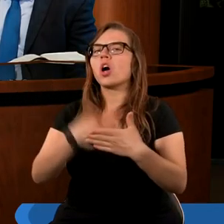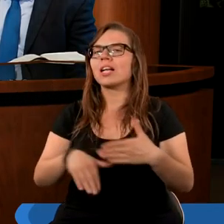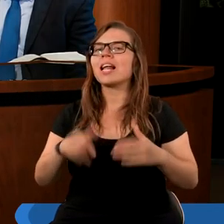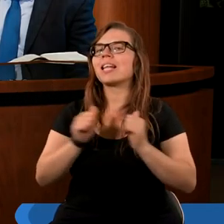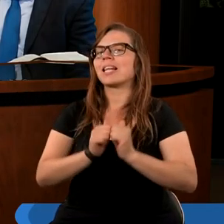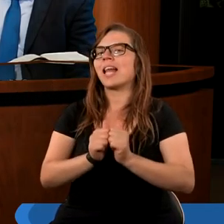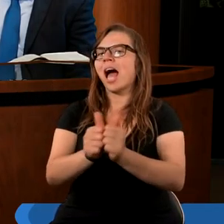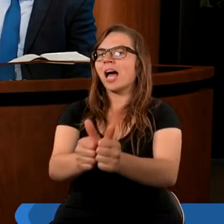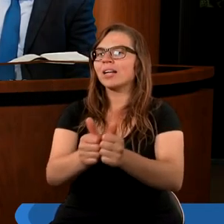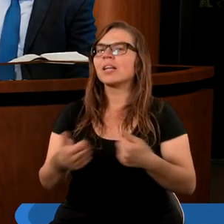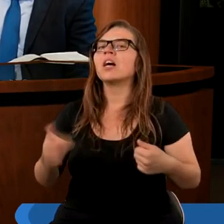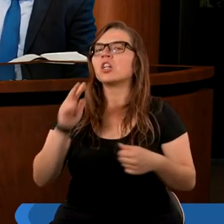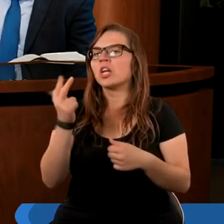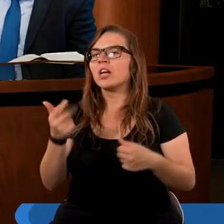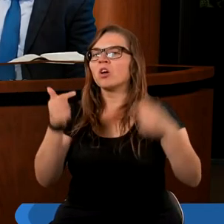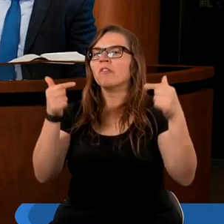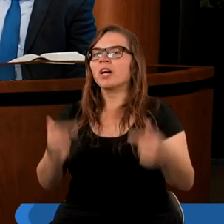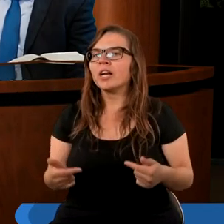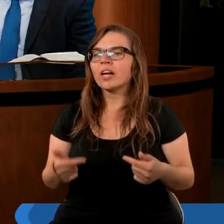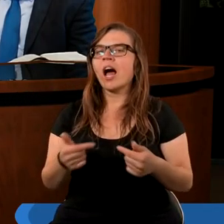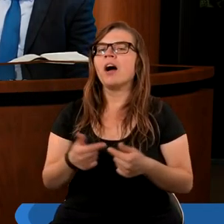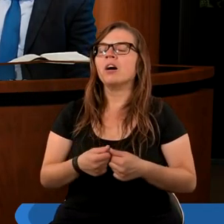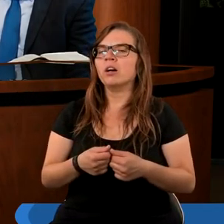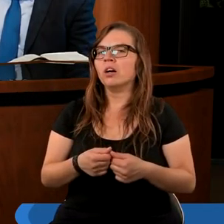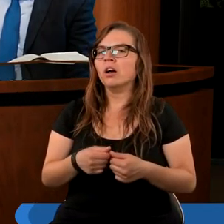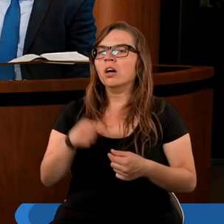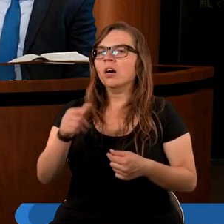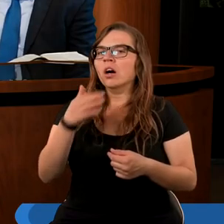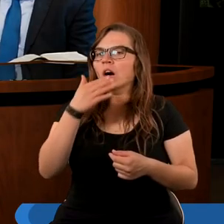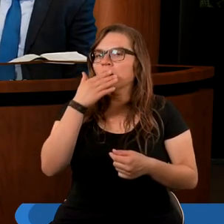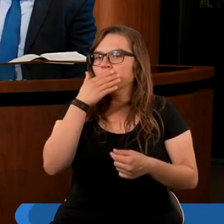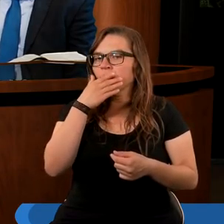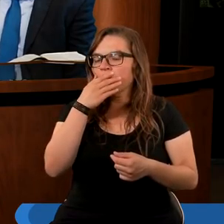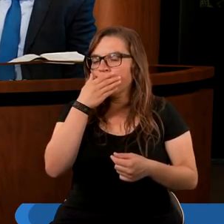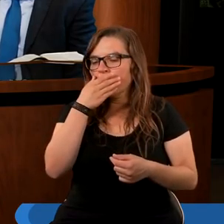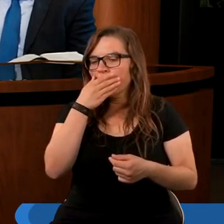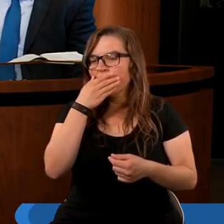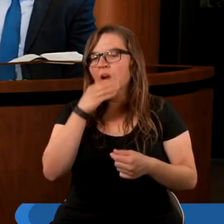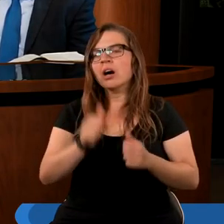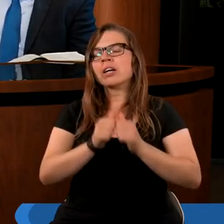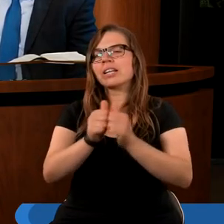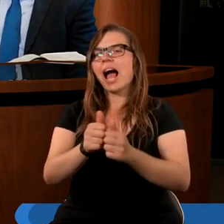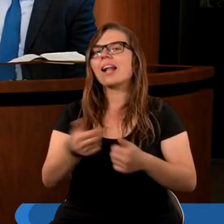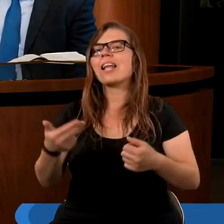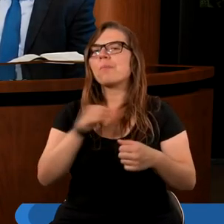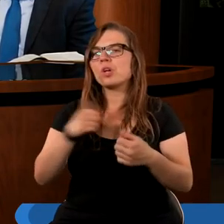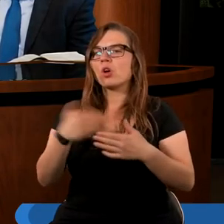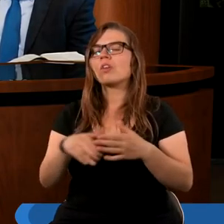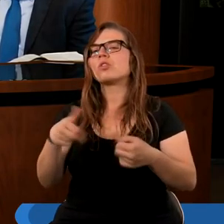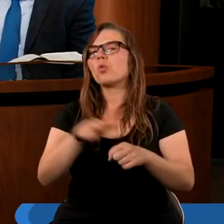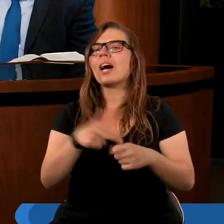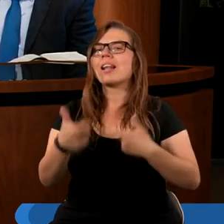zdanie trzeciego wersetu jest zdaniem, które